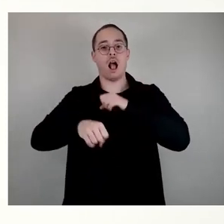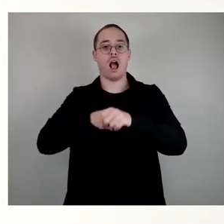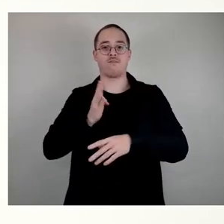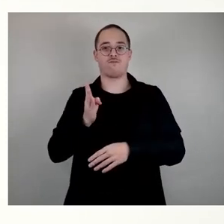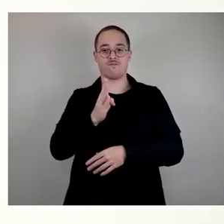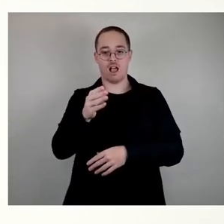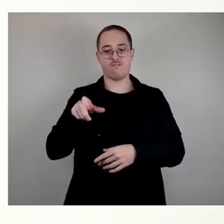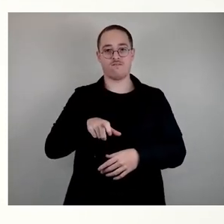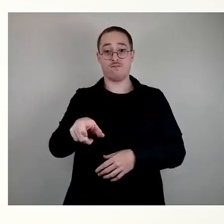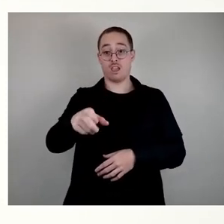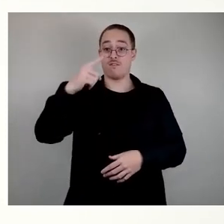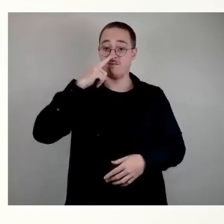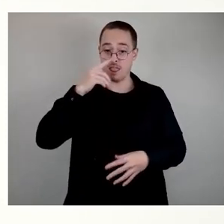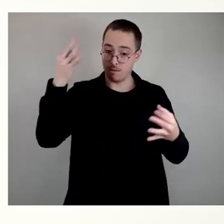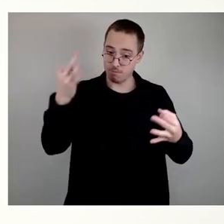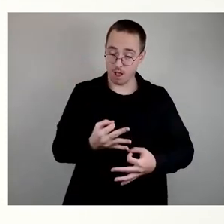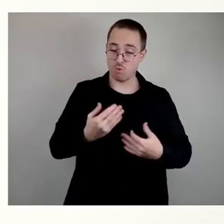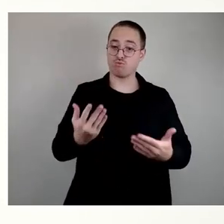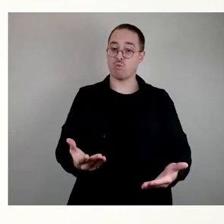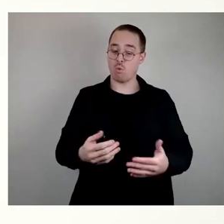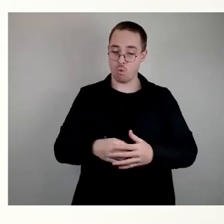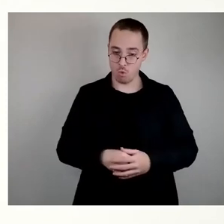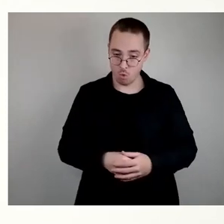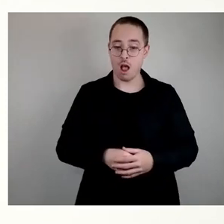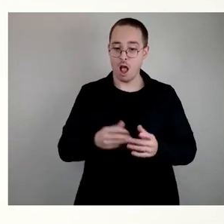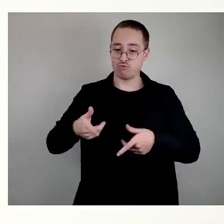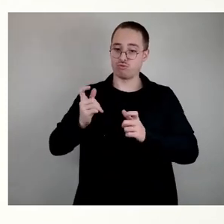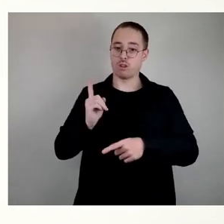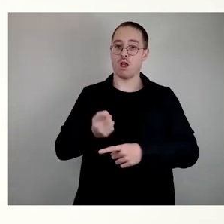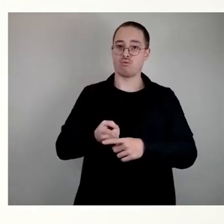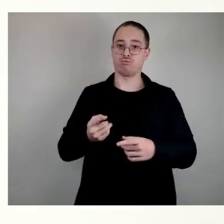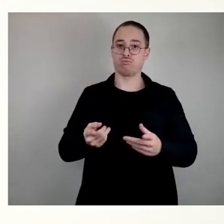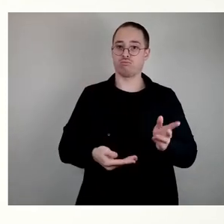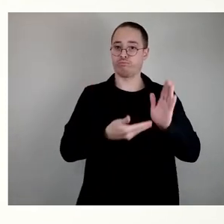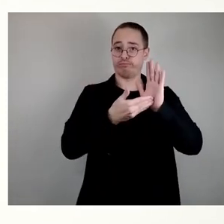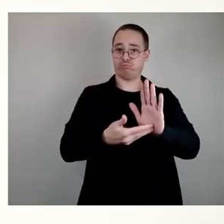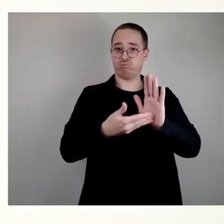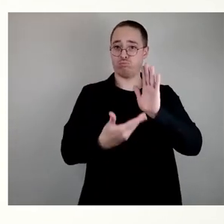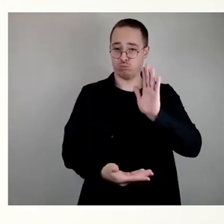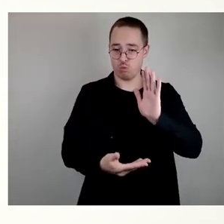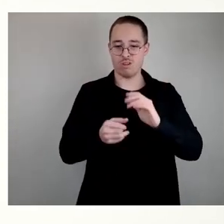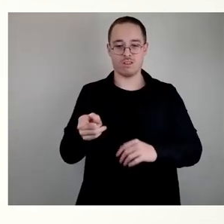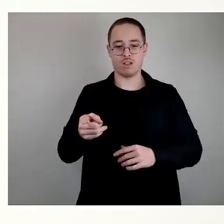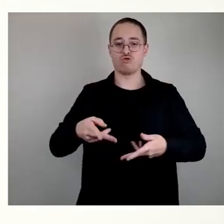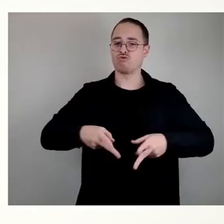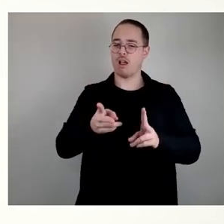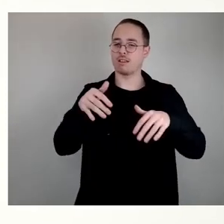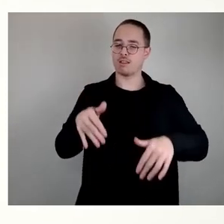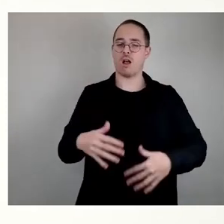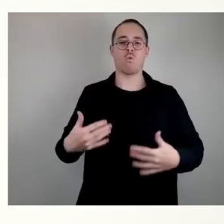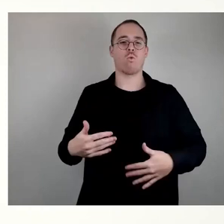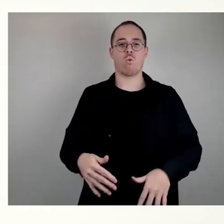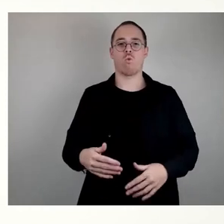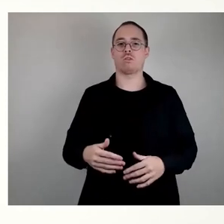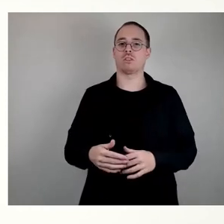Schwerlastanteil. Das haben wir im Ausschuss auch dargestellt. Die Straße hat offenkundig einen schlechten Zustand, fährt eine wichtige Buslinie